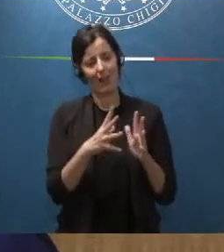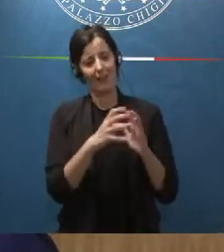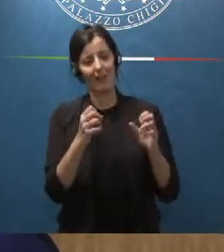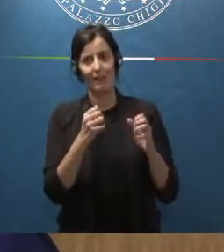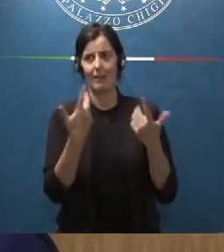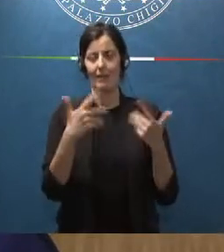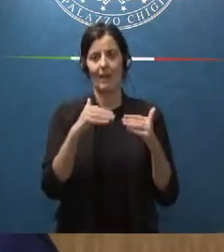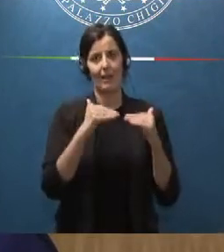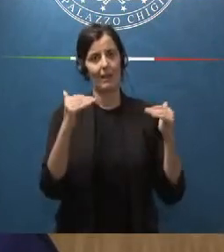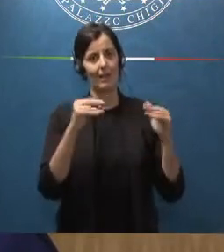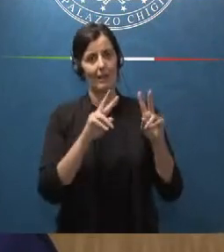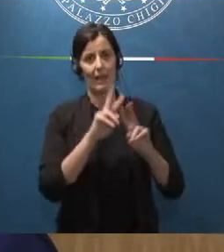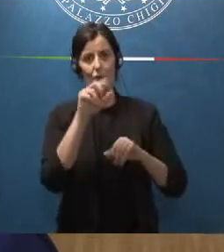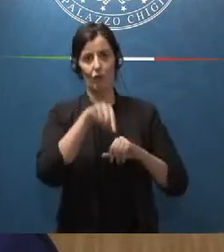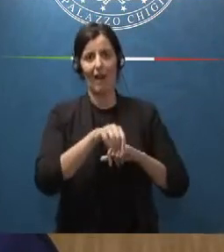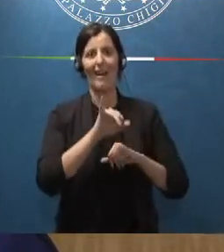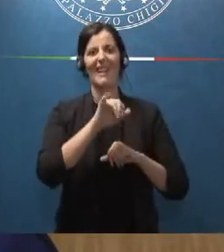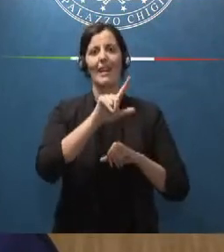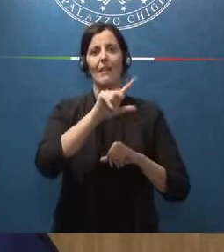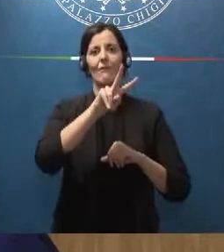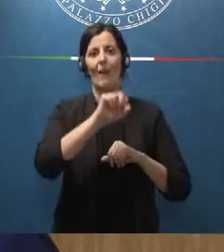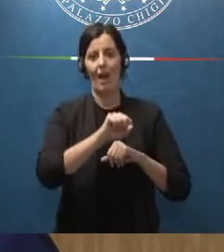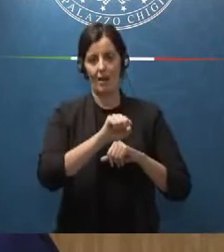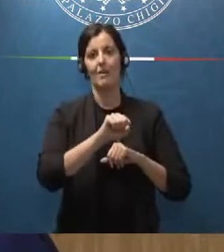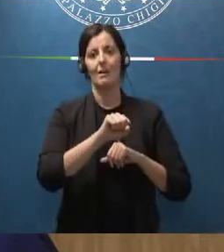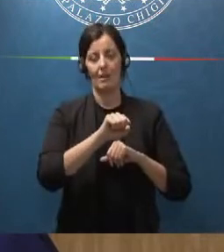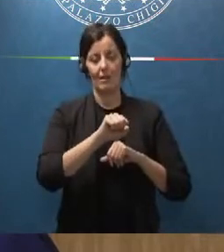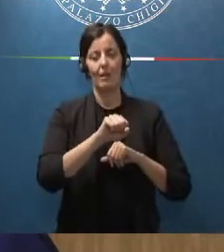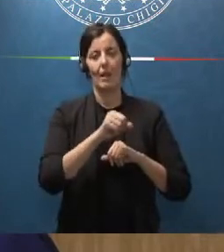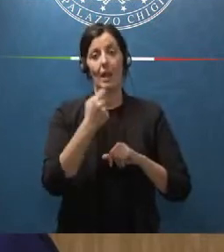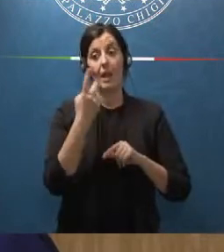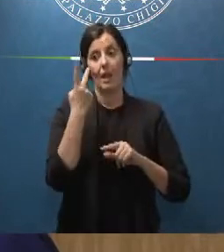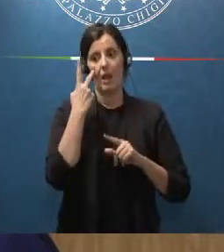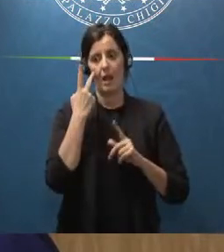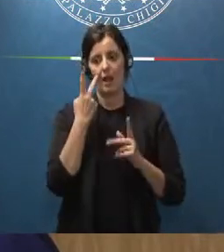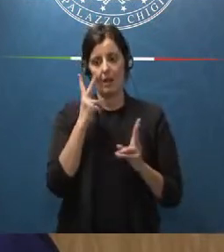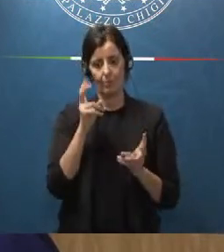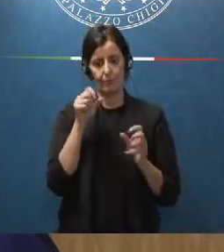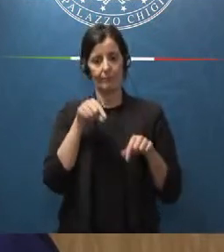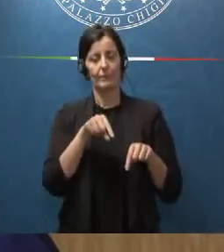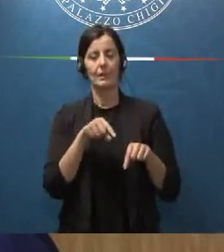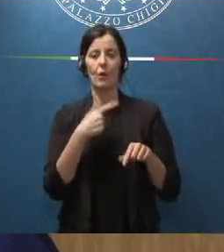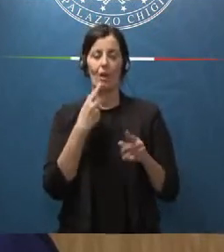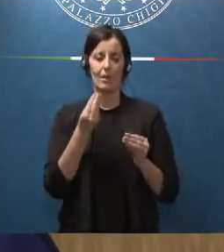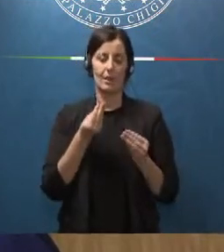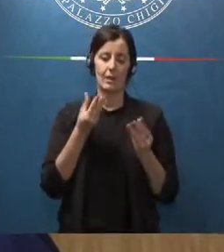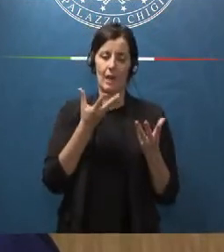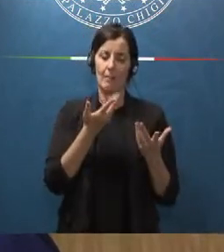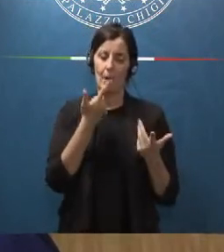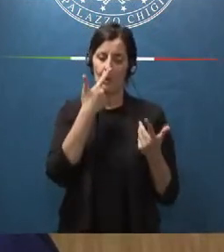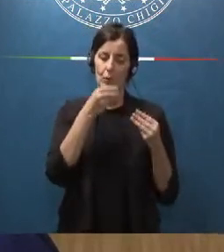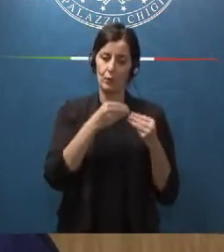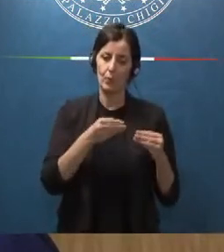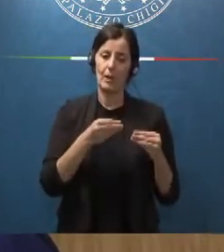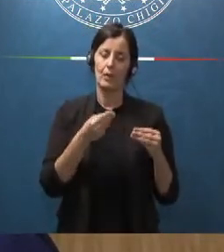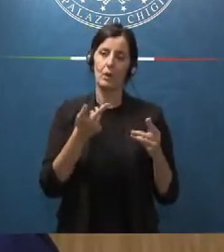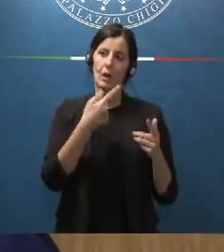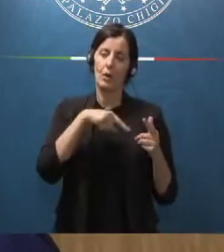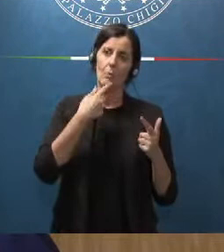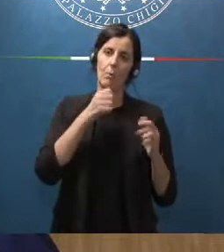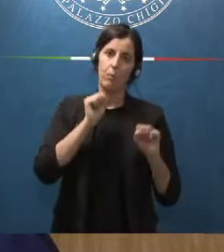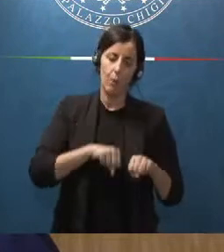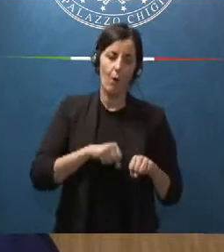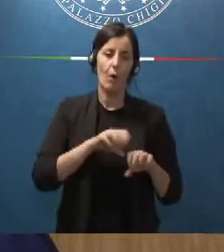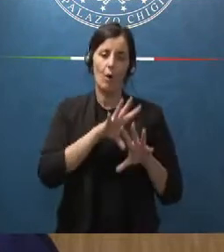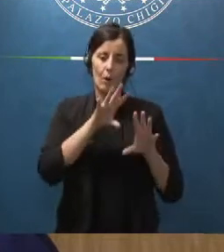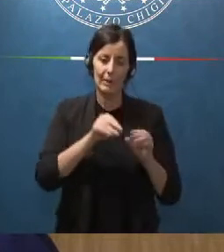nazionale che è l'ILVA di Taranto e quindi probabilmente in questo modo noi diamo disponibilità di una strumentazione che ci consente di